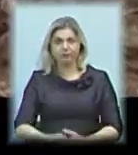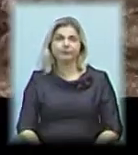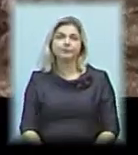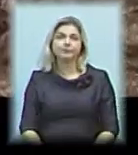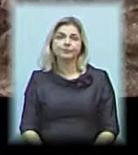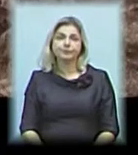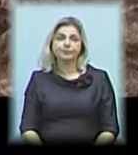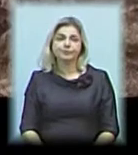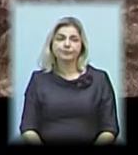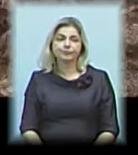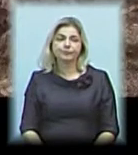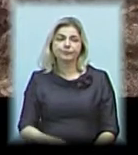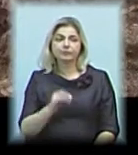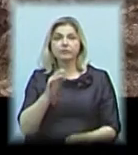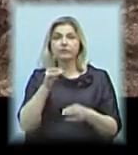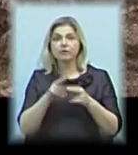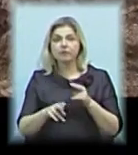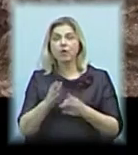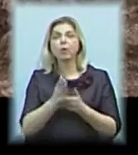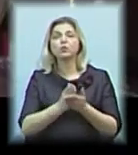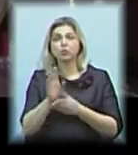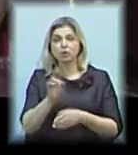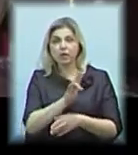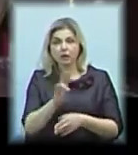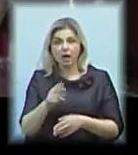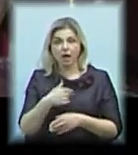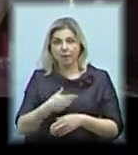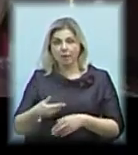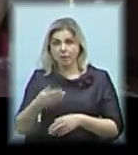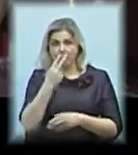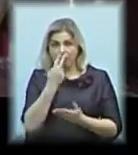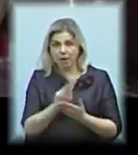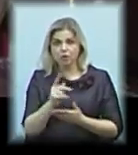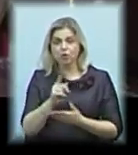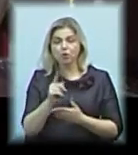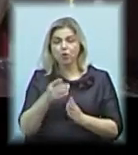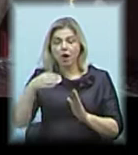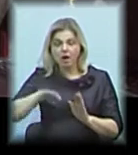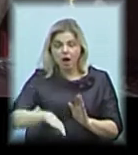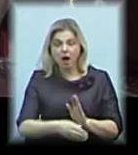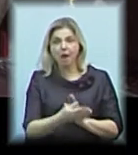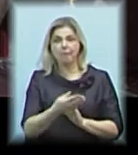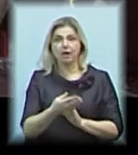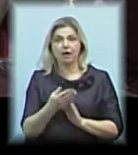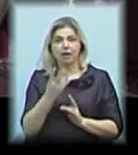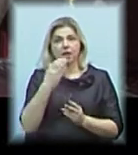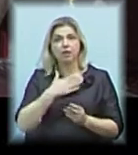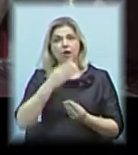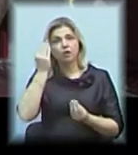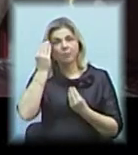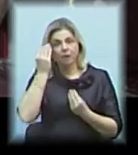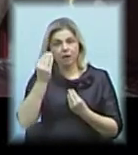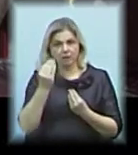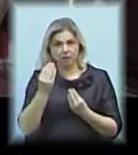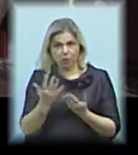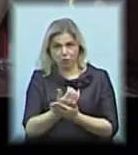звершуючи богослужіння вже з часом, ми побачили, що деякі з ям на наш погляд здалися більшими.